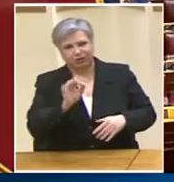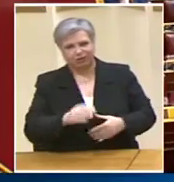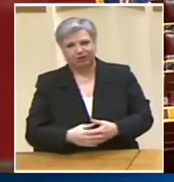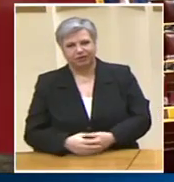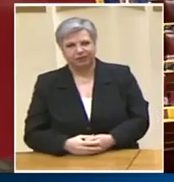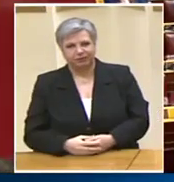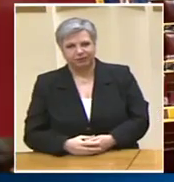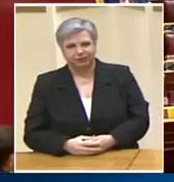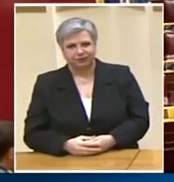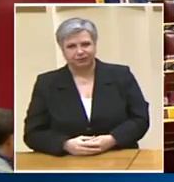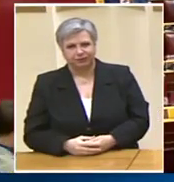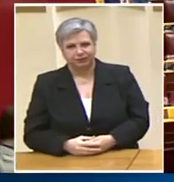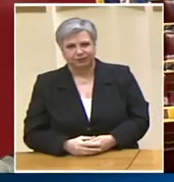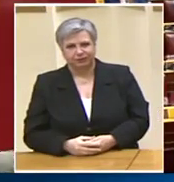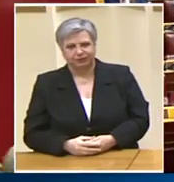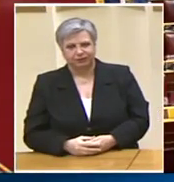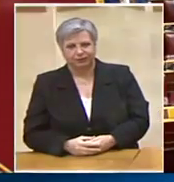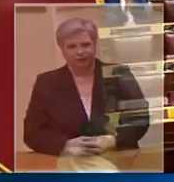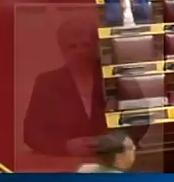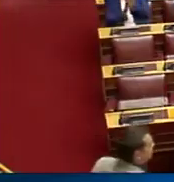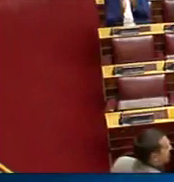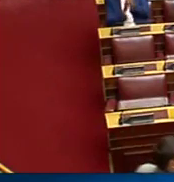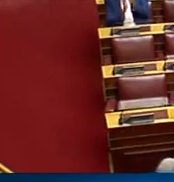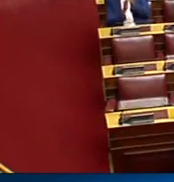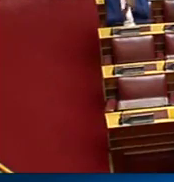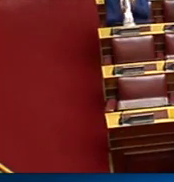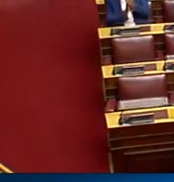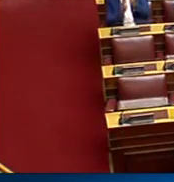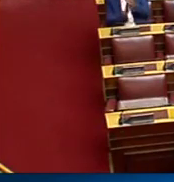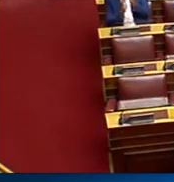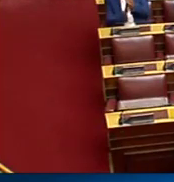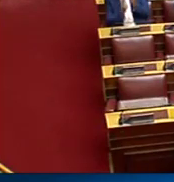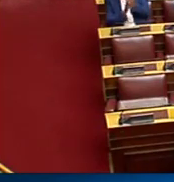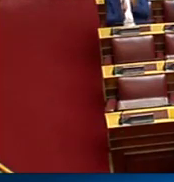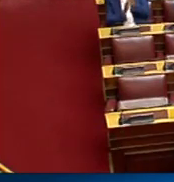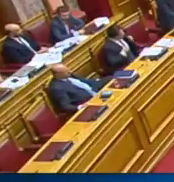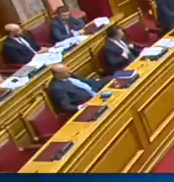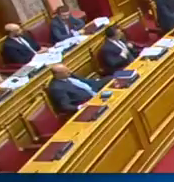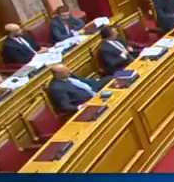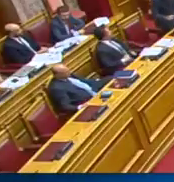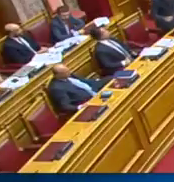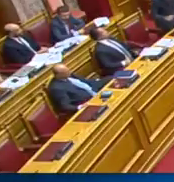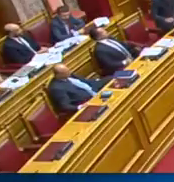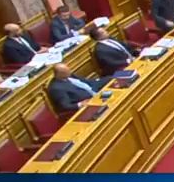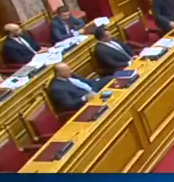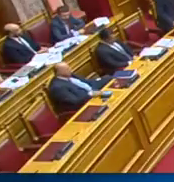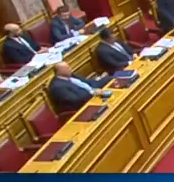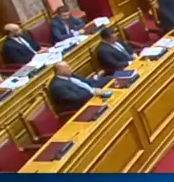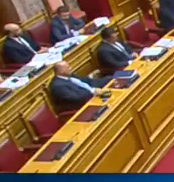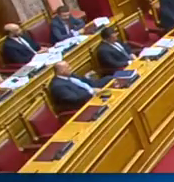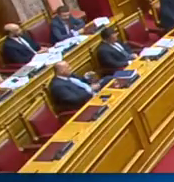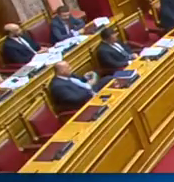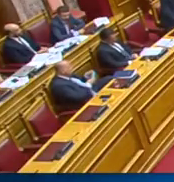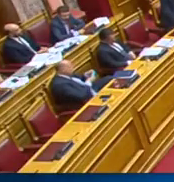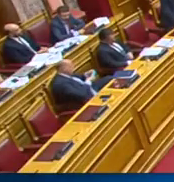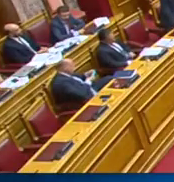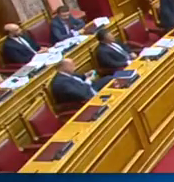ευχαριστώ.